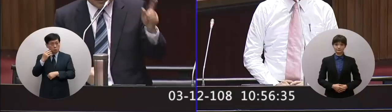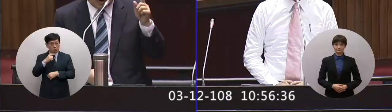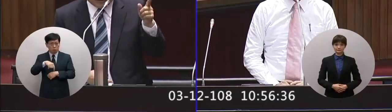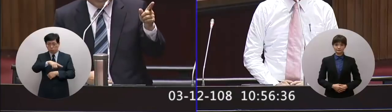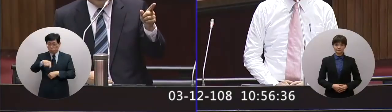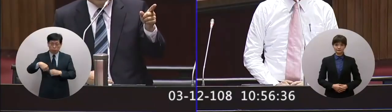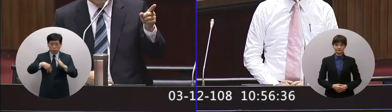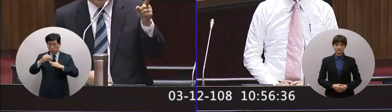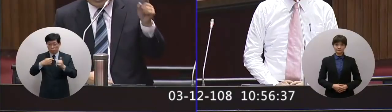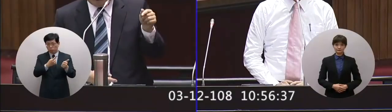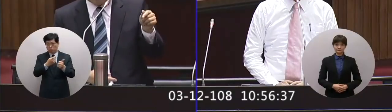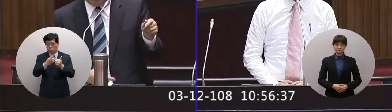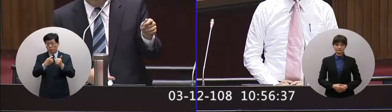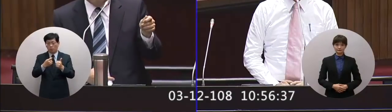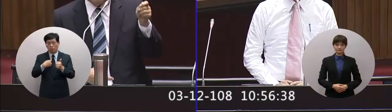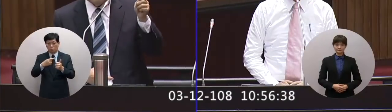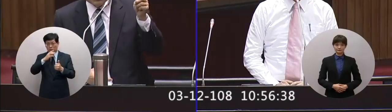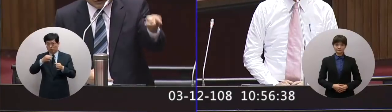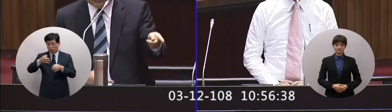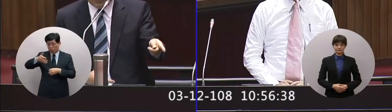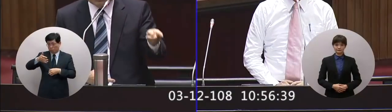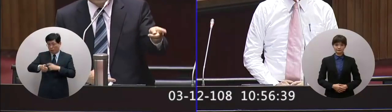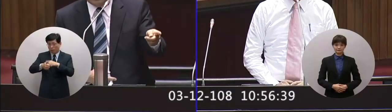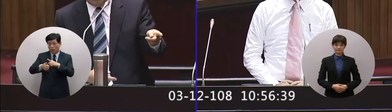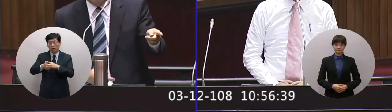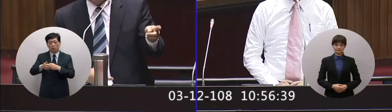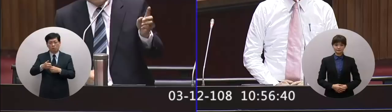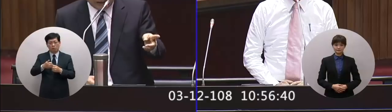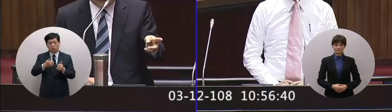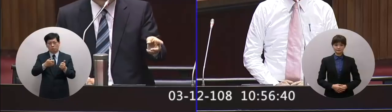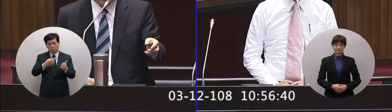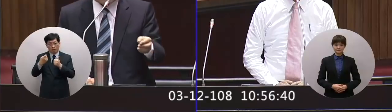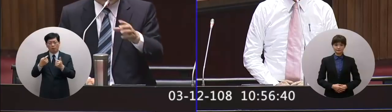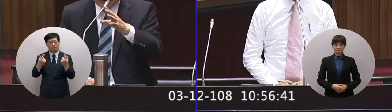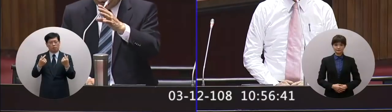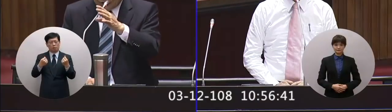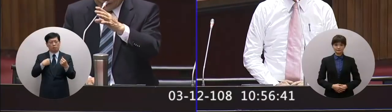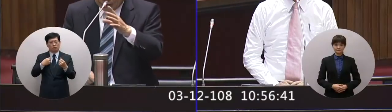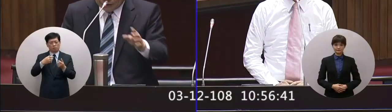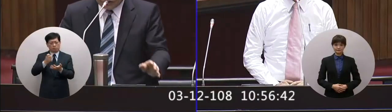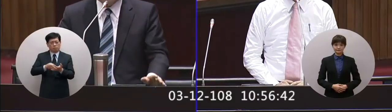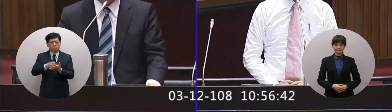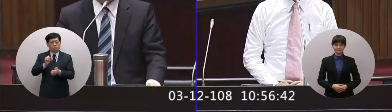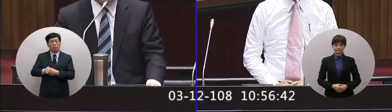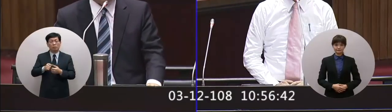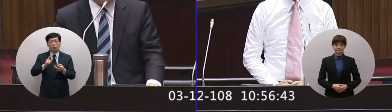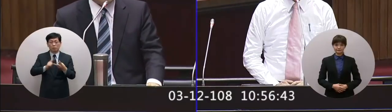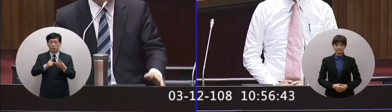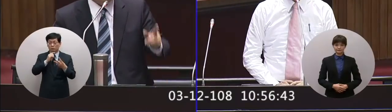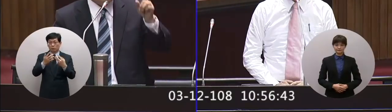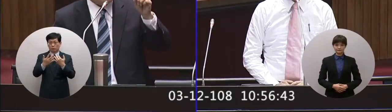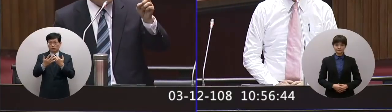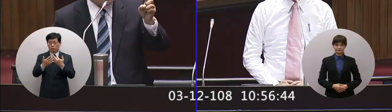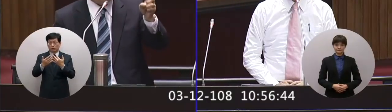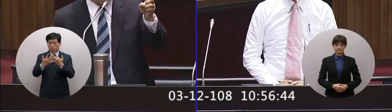之間的誘引要頭的使用利用等或者是學生集會派